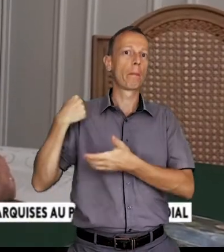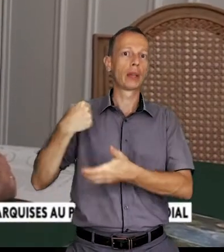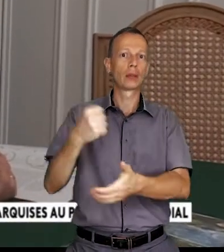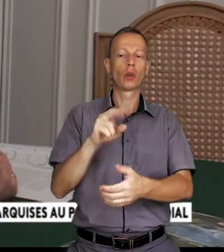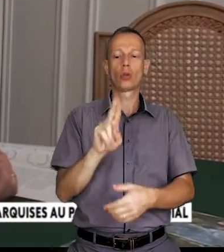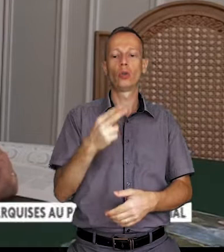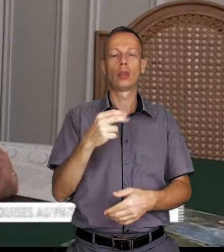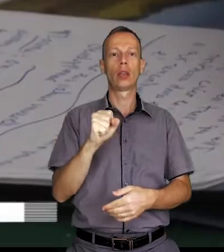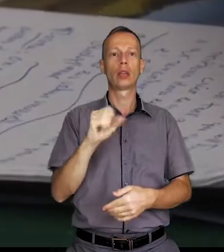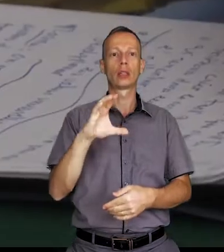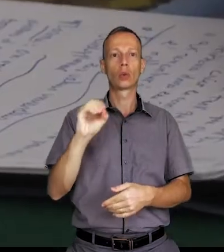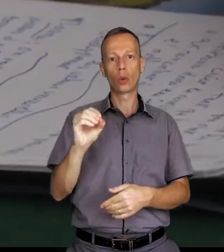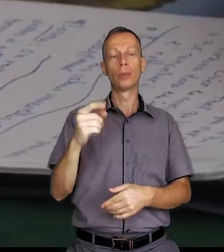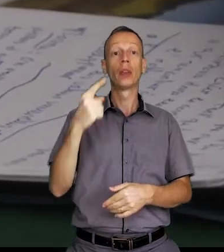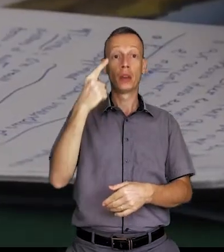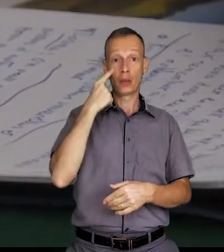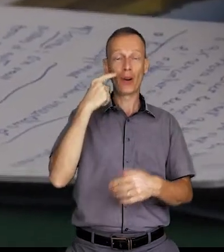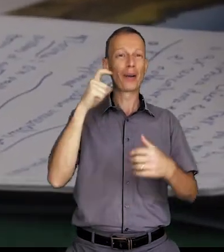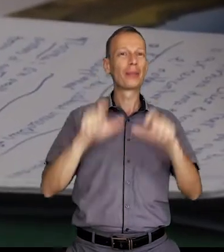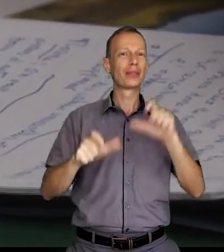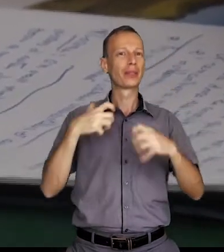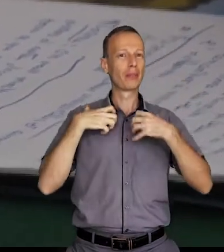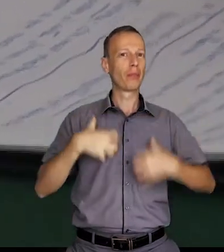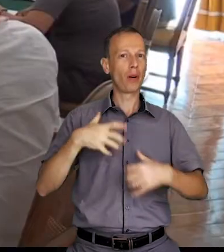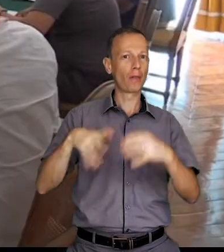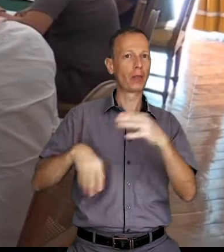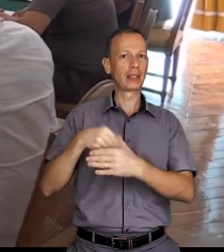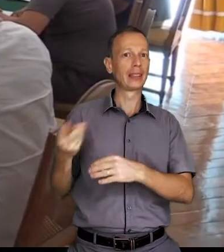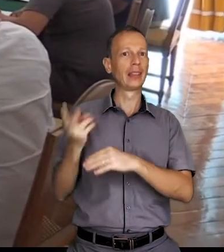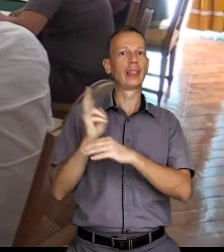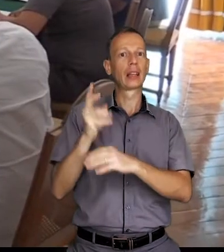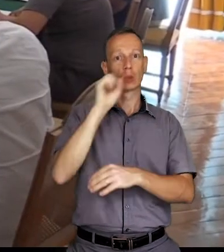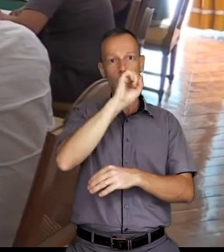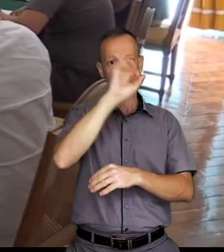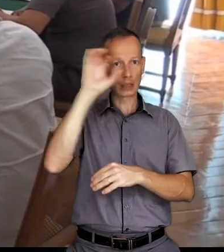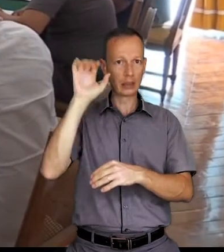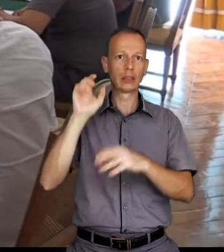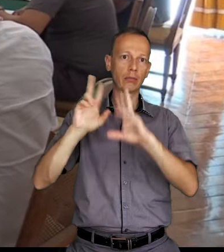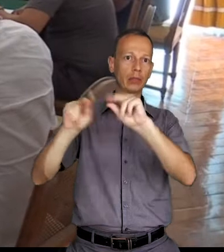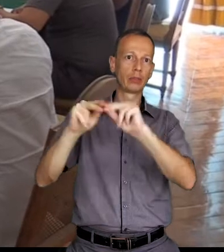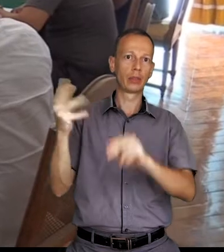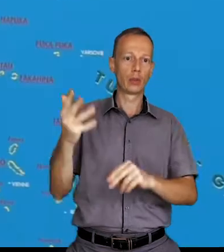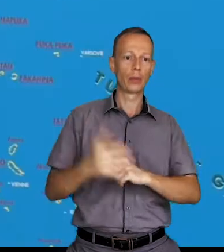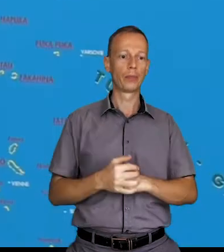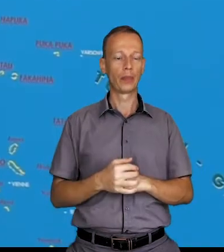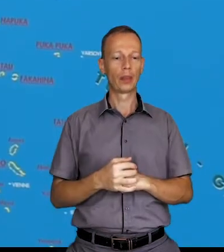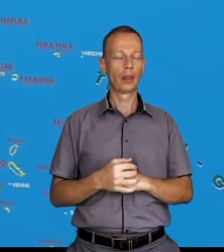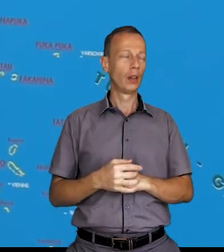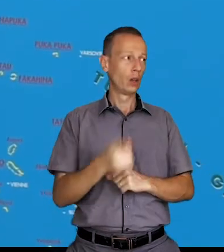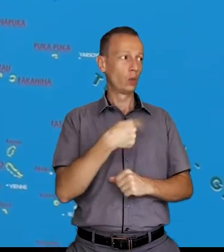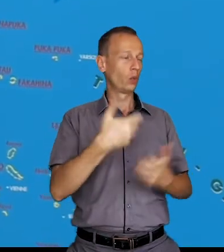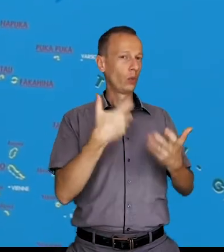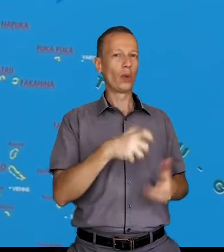'inscription des îles marquises au patrimoine de l'UNESCO. Je vous propose d'écouter les membres de la délégation thaïtienne.